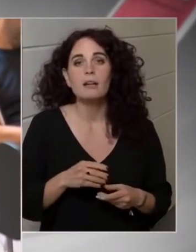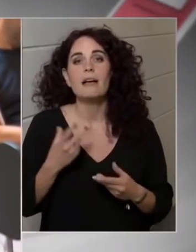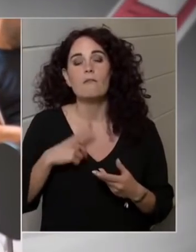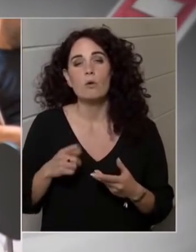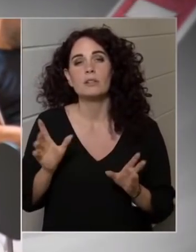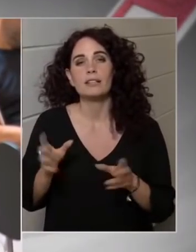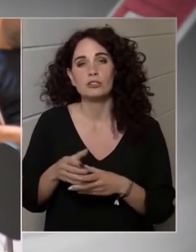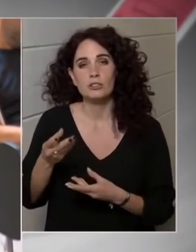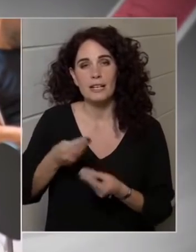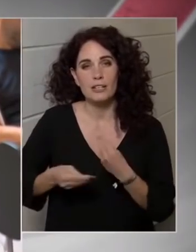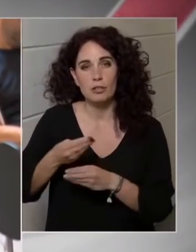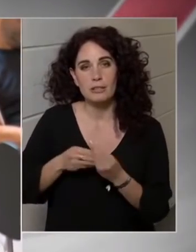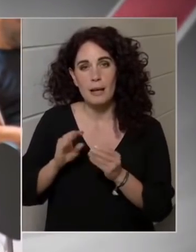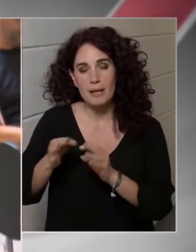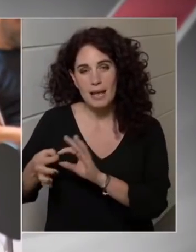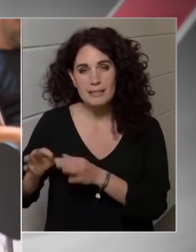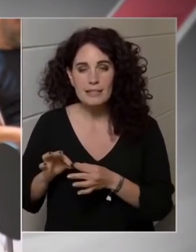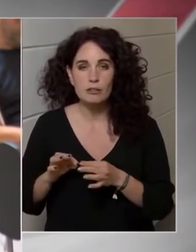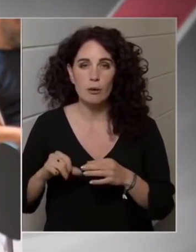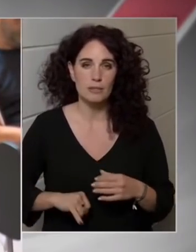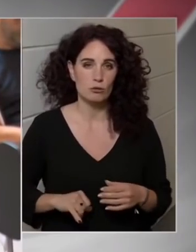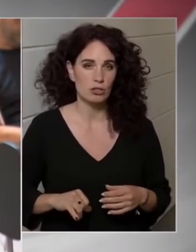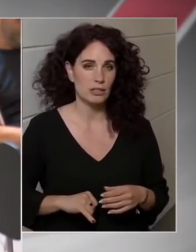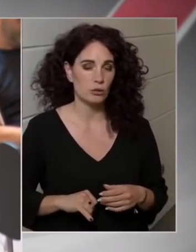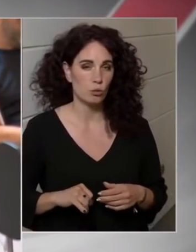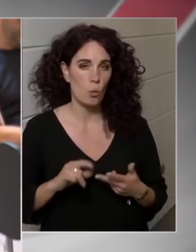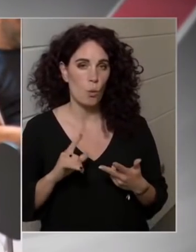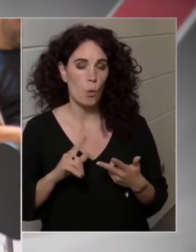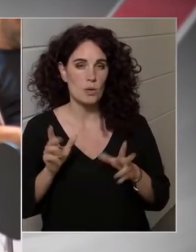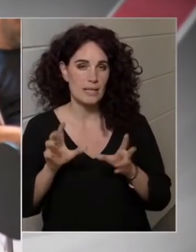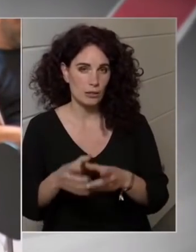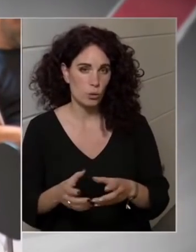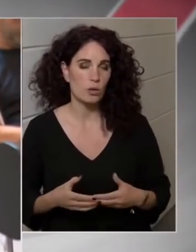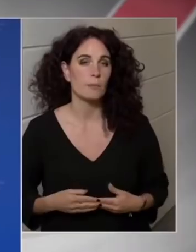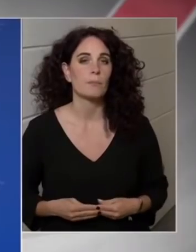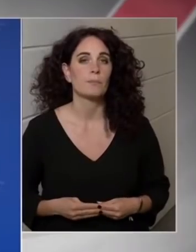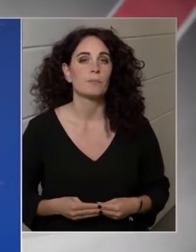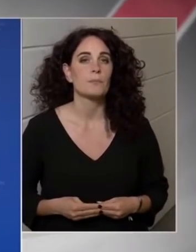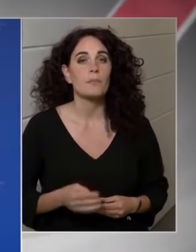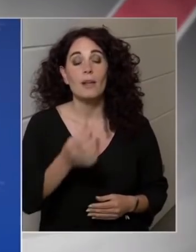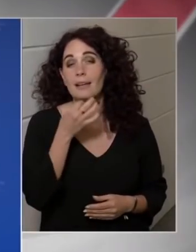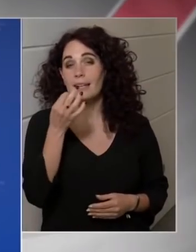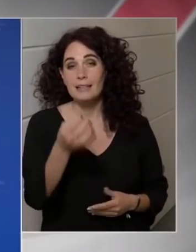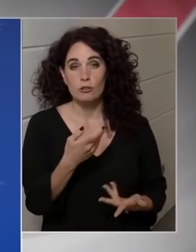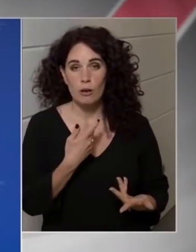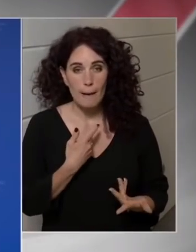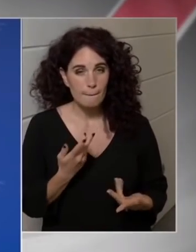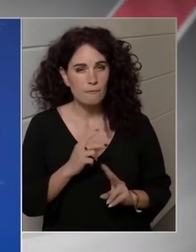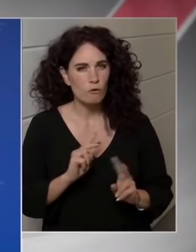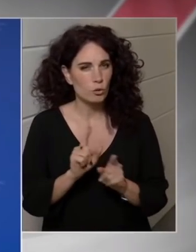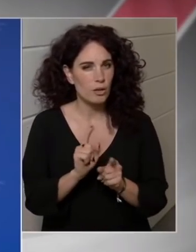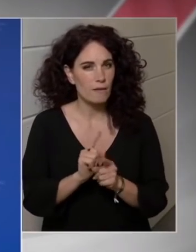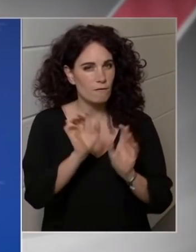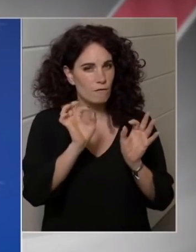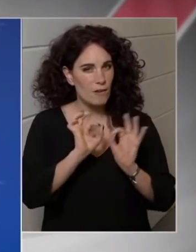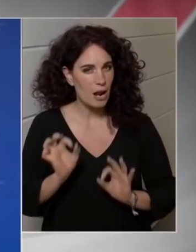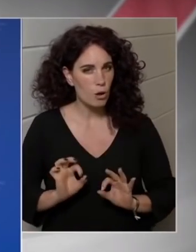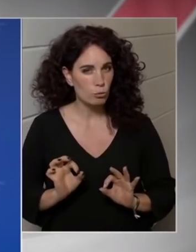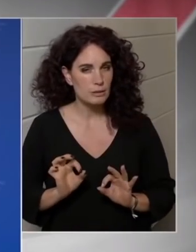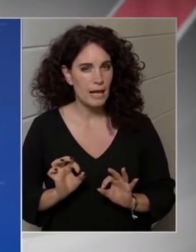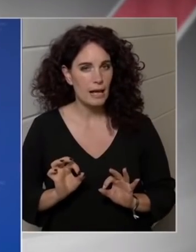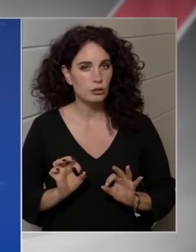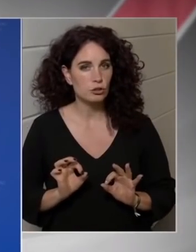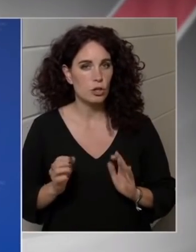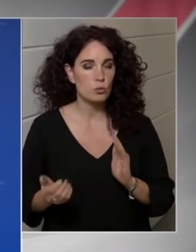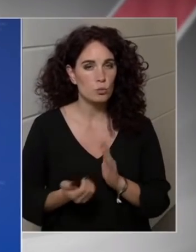láncok, illetve a biztosítói szektor. Kérdésem az, hogy van-e olyan várakozás az